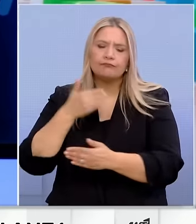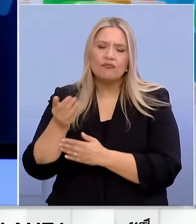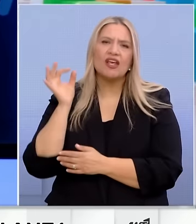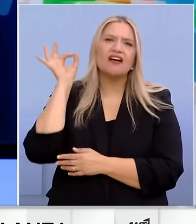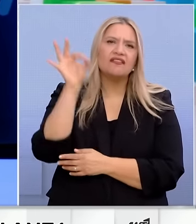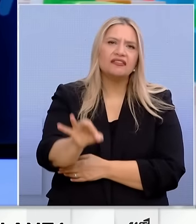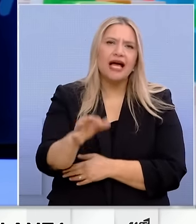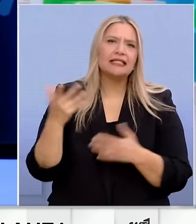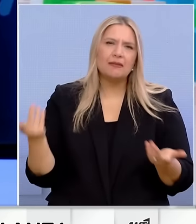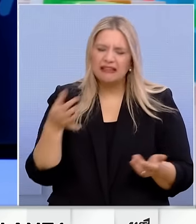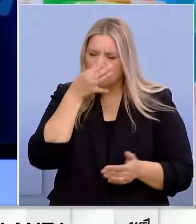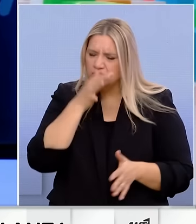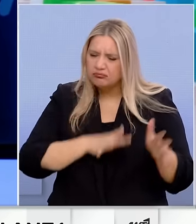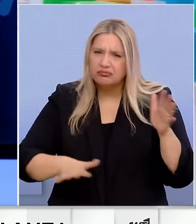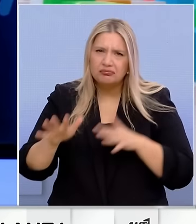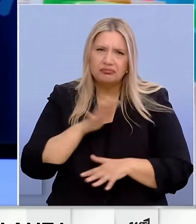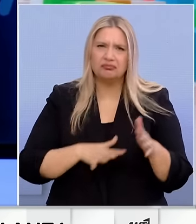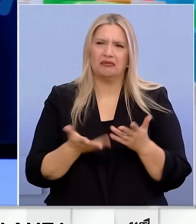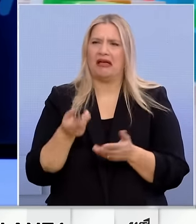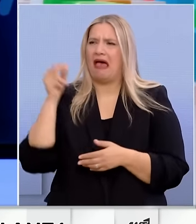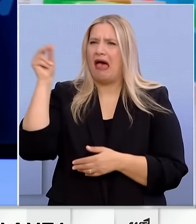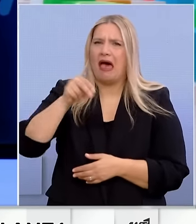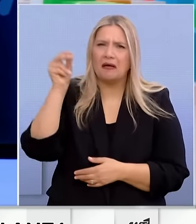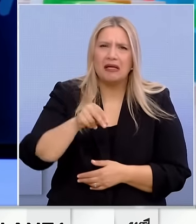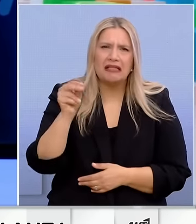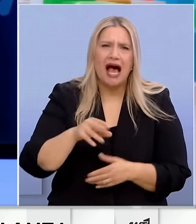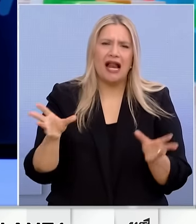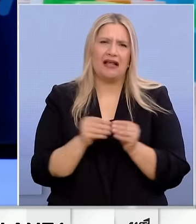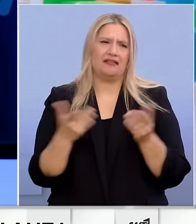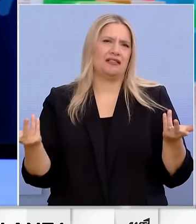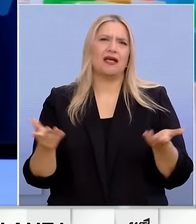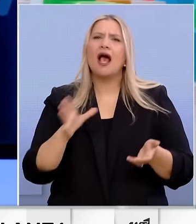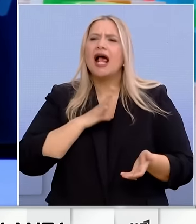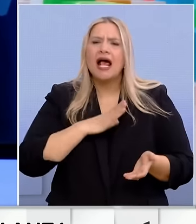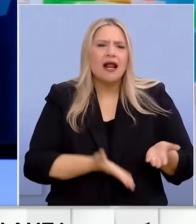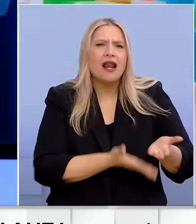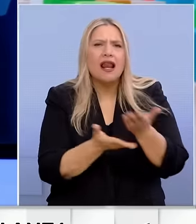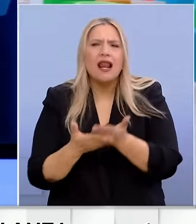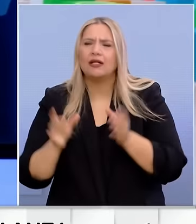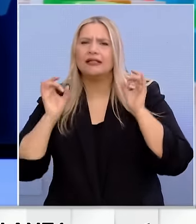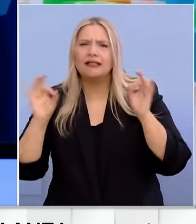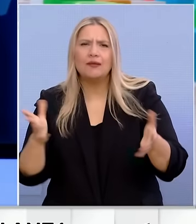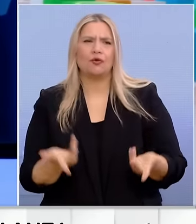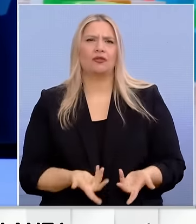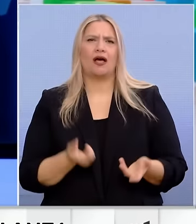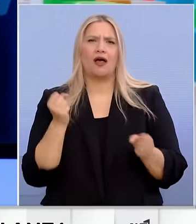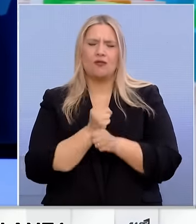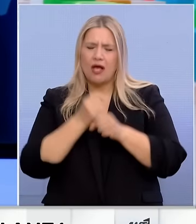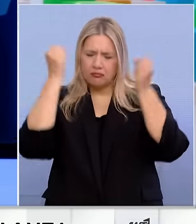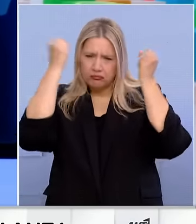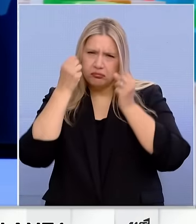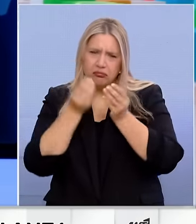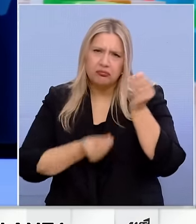από τα λόμπη της διαφθοράς με εκμετάλλευση, με σωρία αντιλαϊκών, αντεργατικών κατευθύνσεων και αποφάσεων